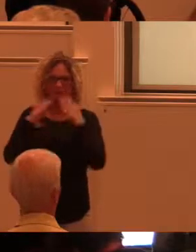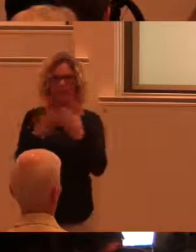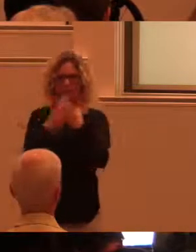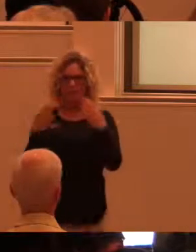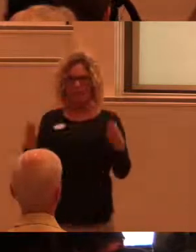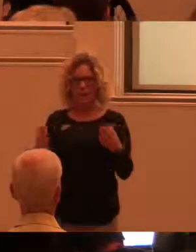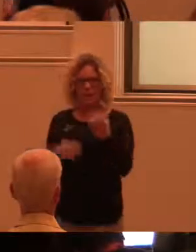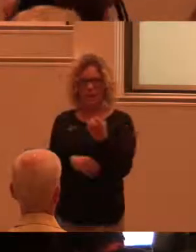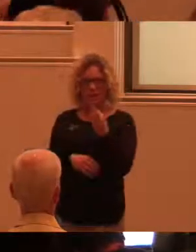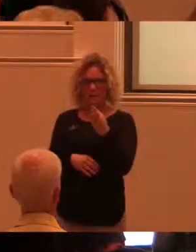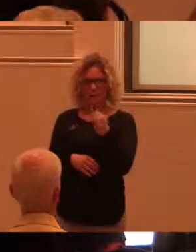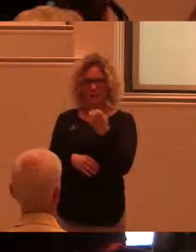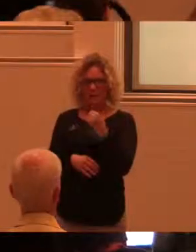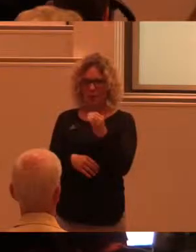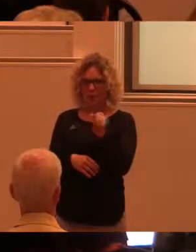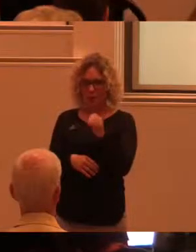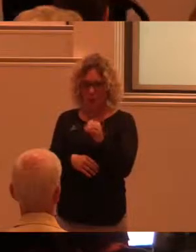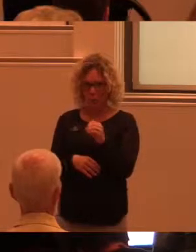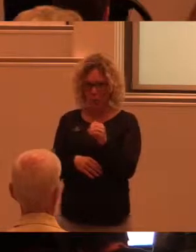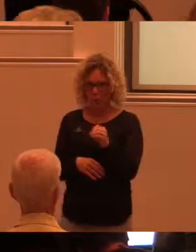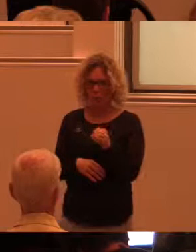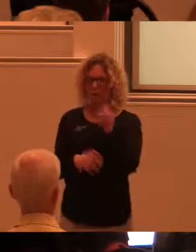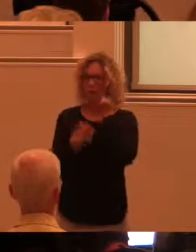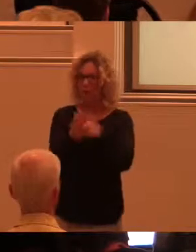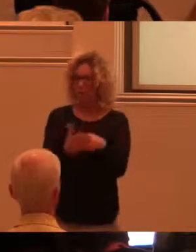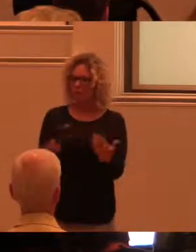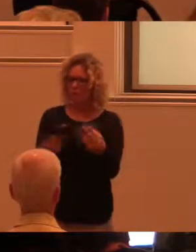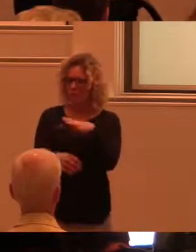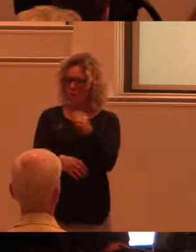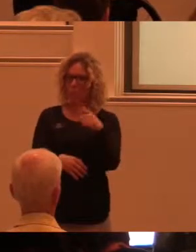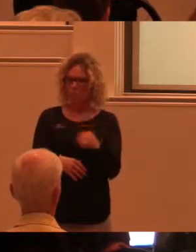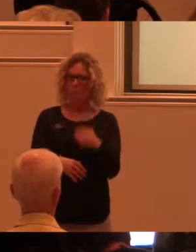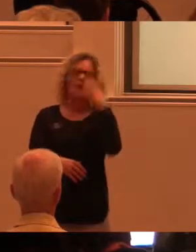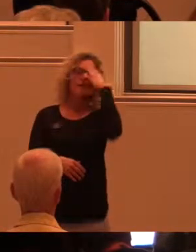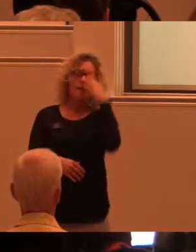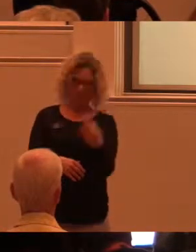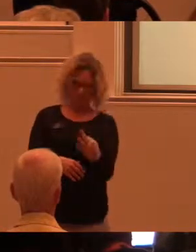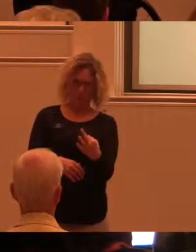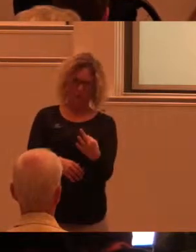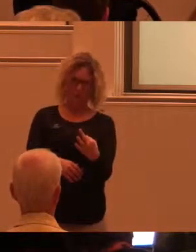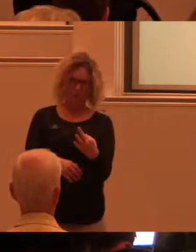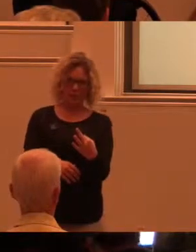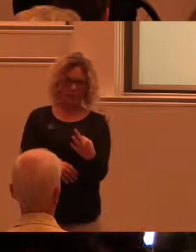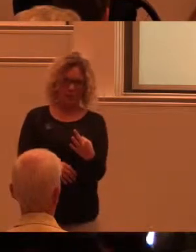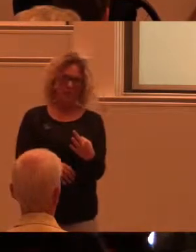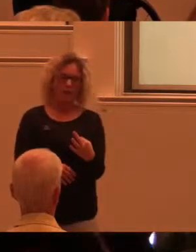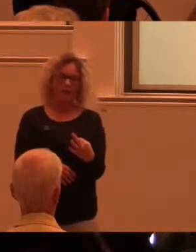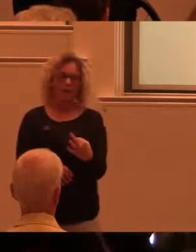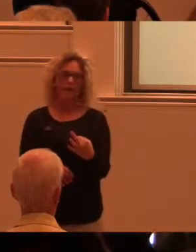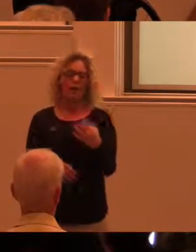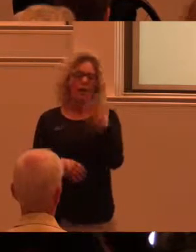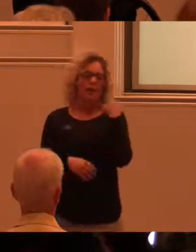hade som motto att vetenskapen finner. Industrin applicerar.